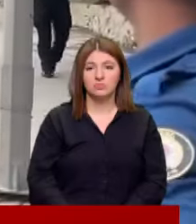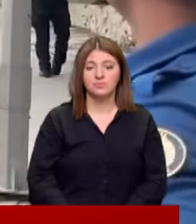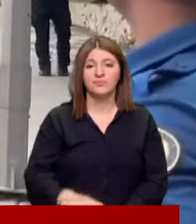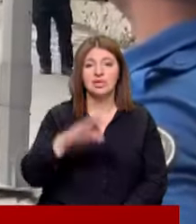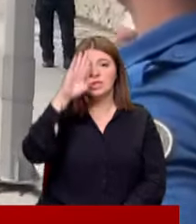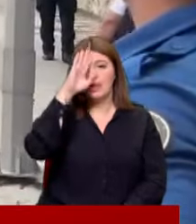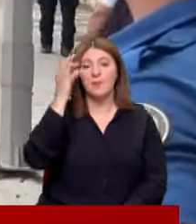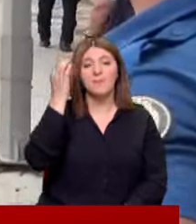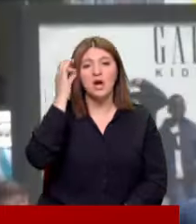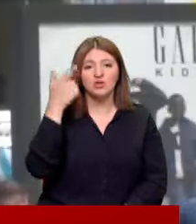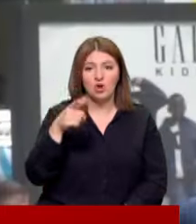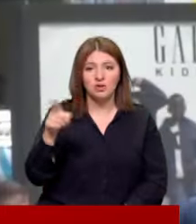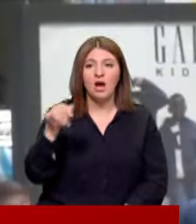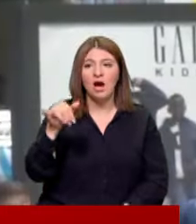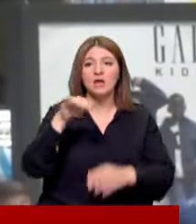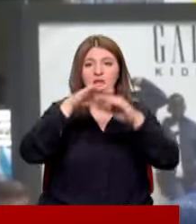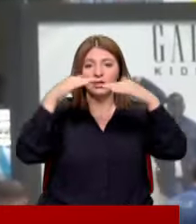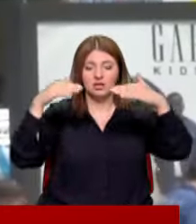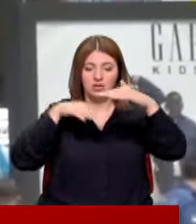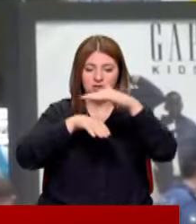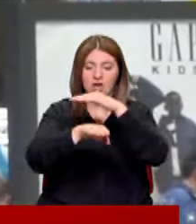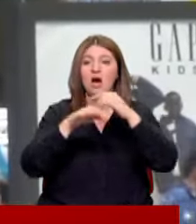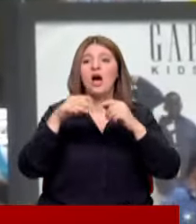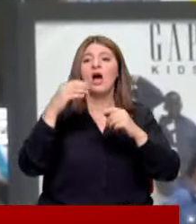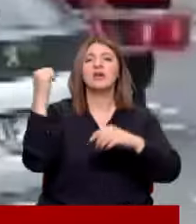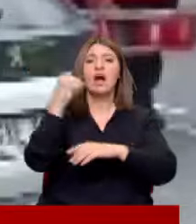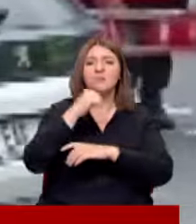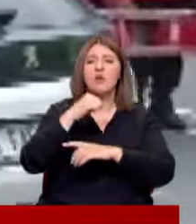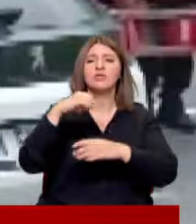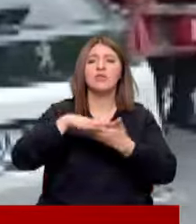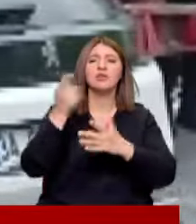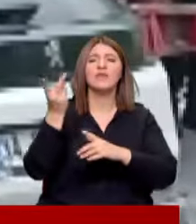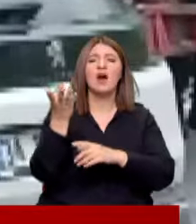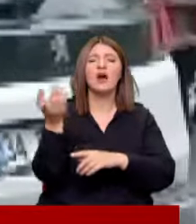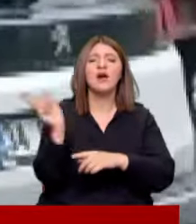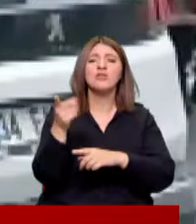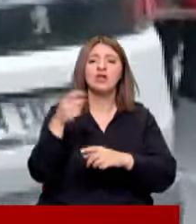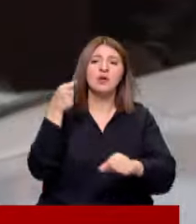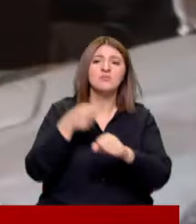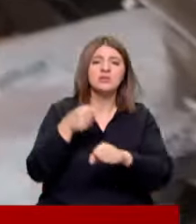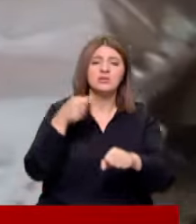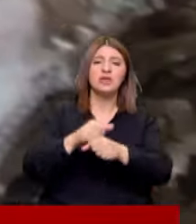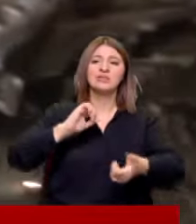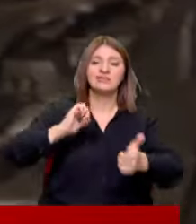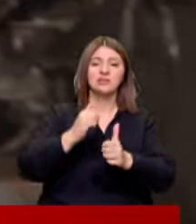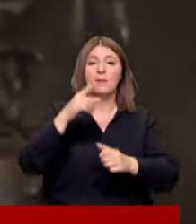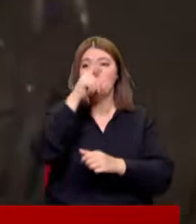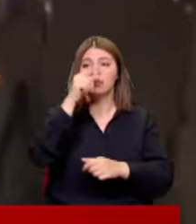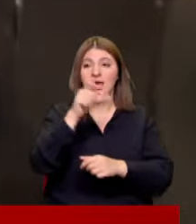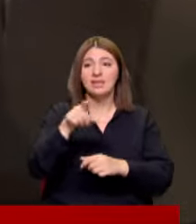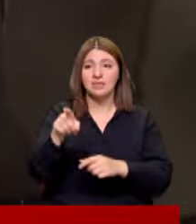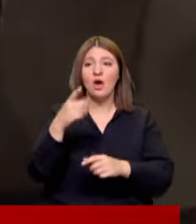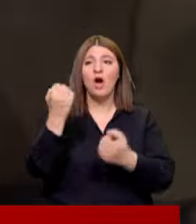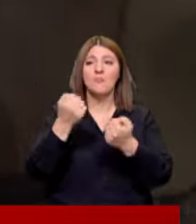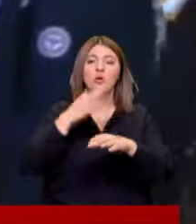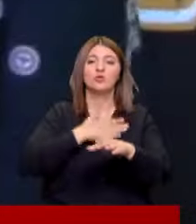İstanbul Bakırköy'de aynı üst geçide tırlar ya da kamyonlar defalarca çarptı Ya da sıkışıp kaldı Mart ayında tır otomobilin